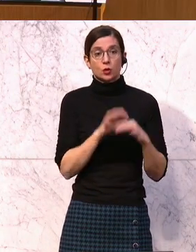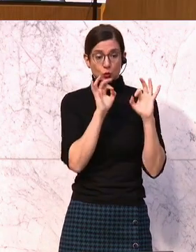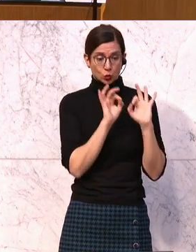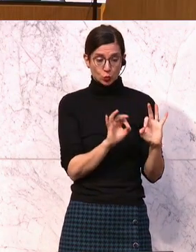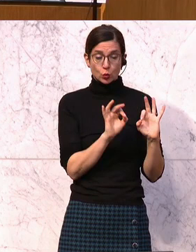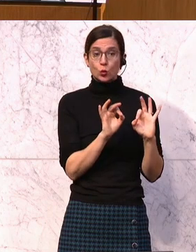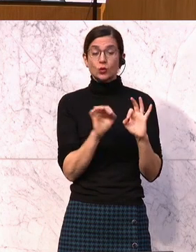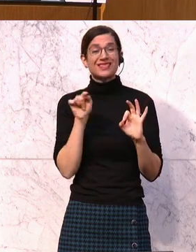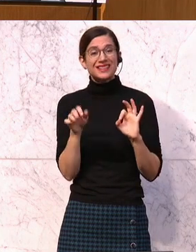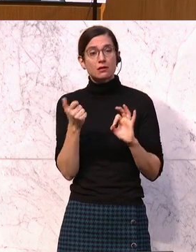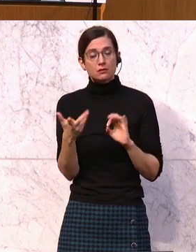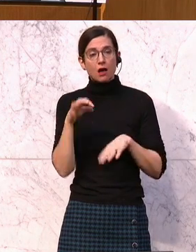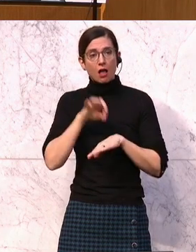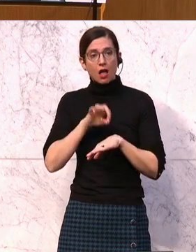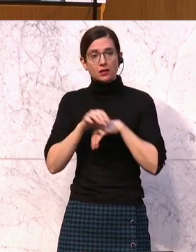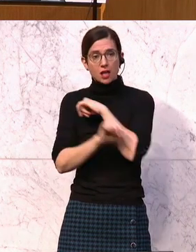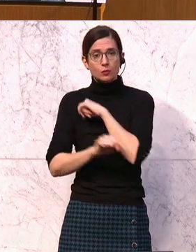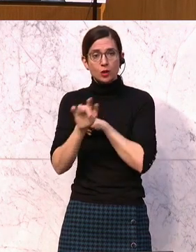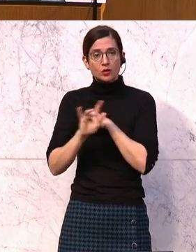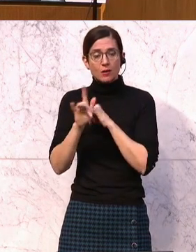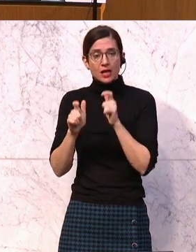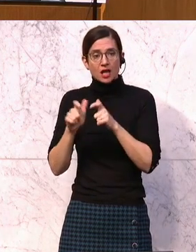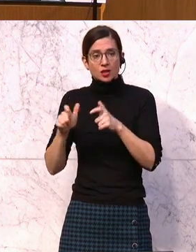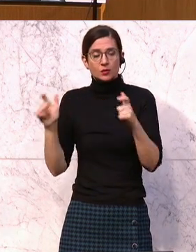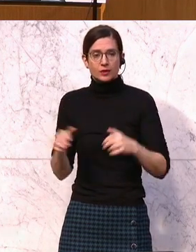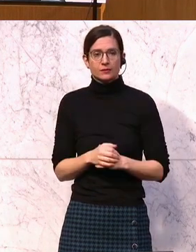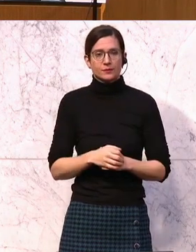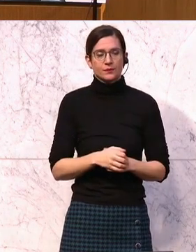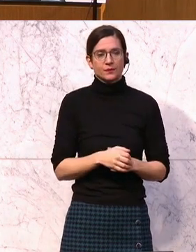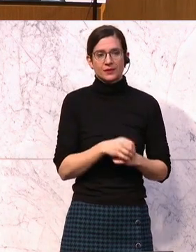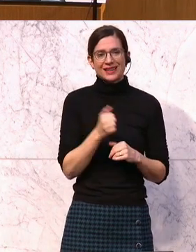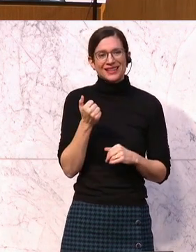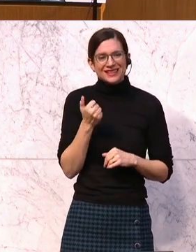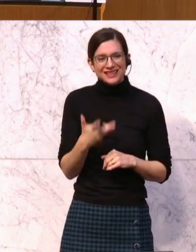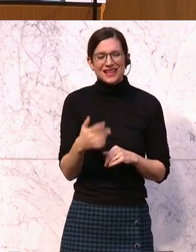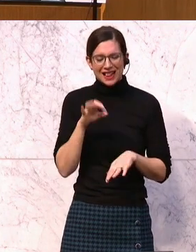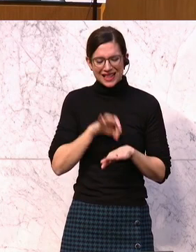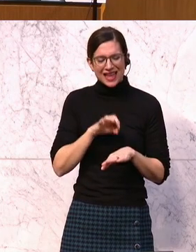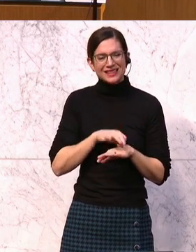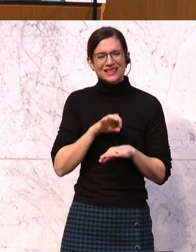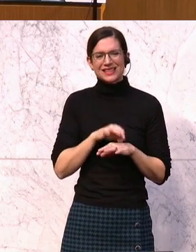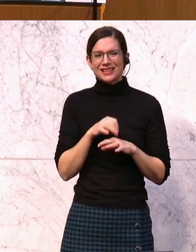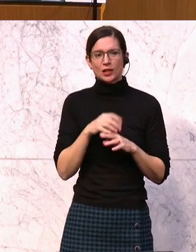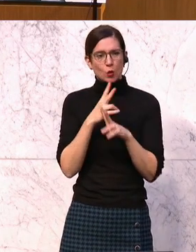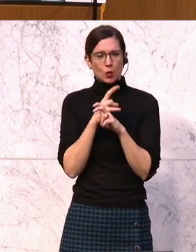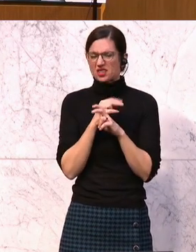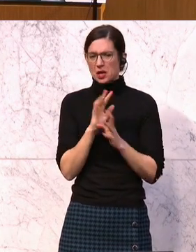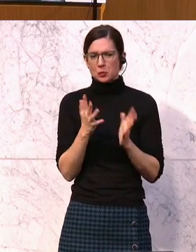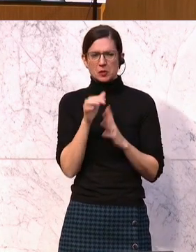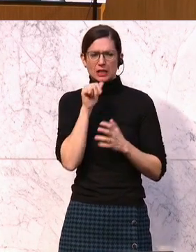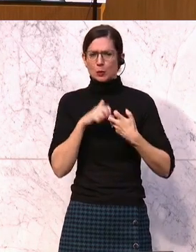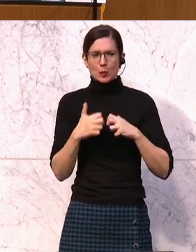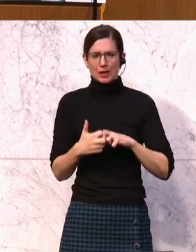dass sie ausgebaut worden sind, aber an der Zahl der Ärztinnen und Ärzte liegt es in Österreich nicht.